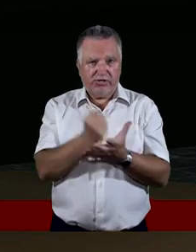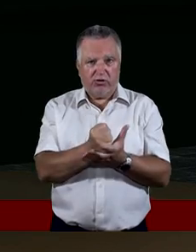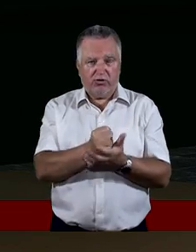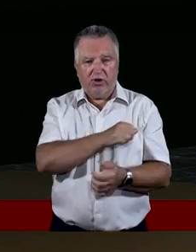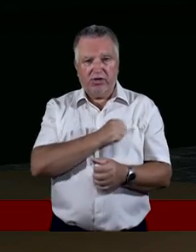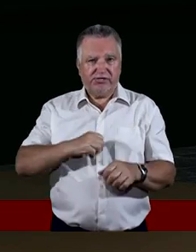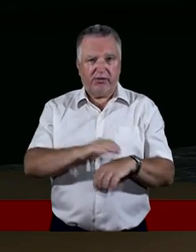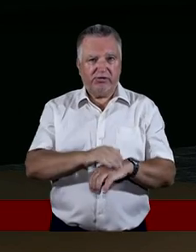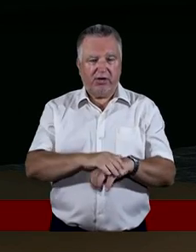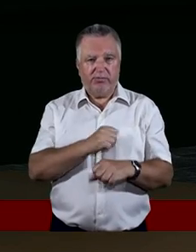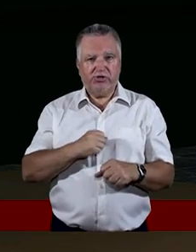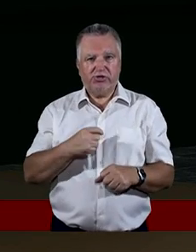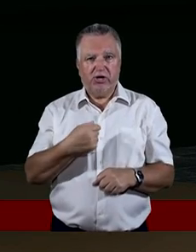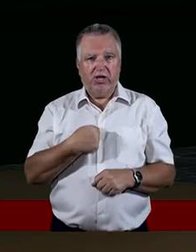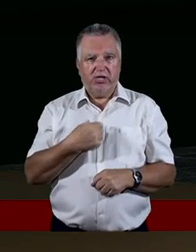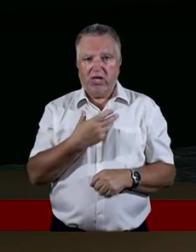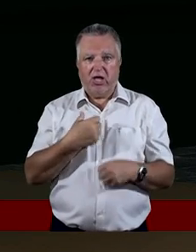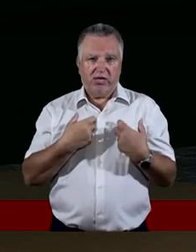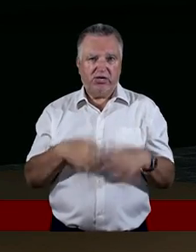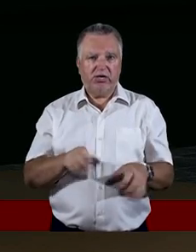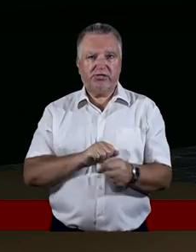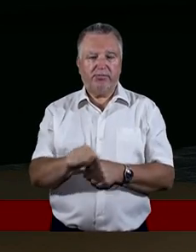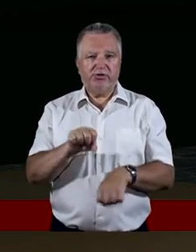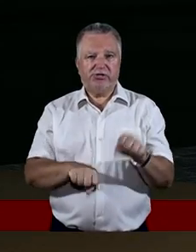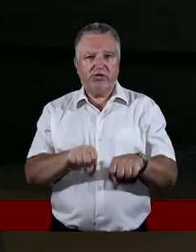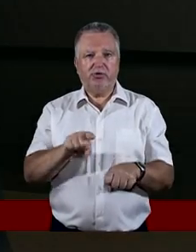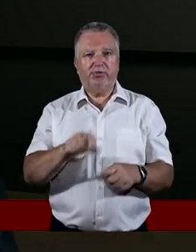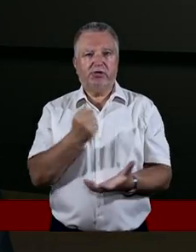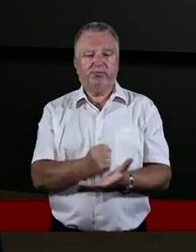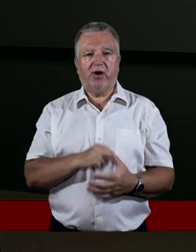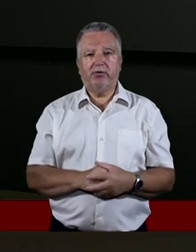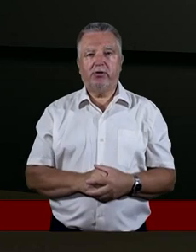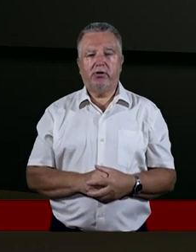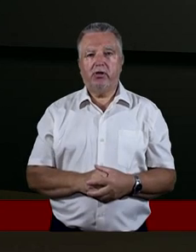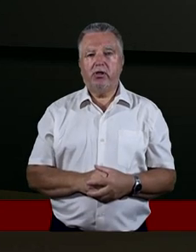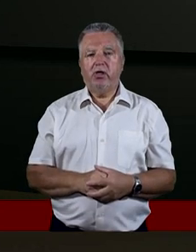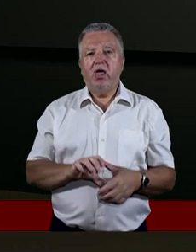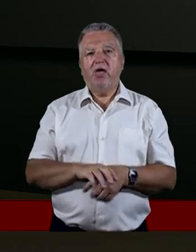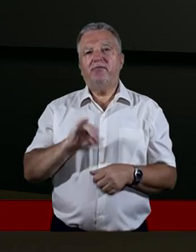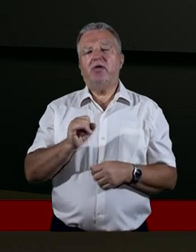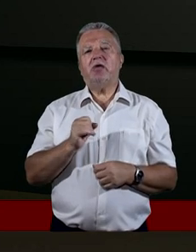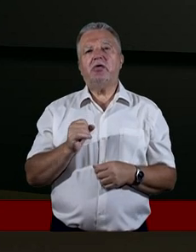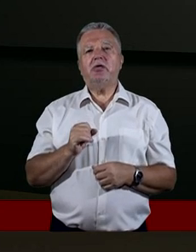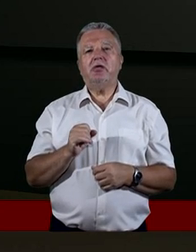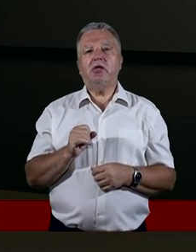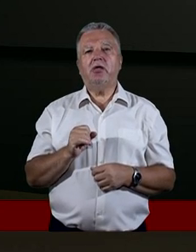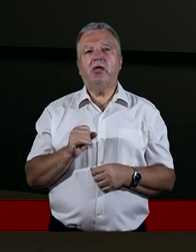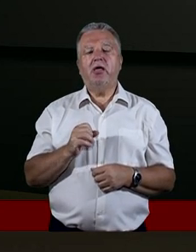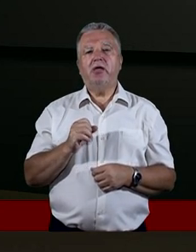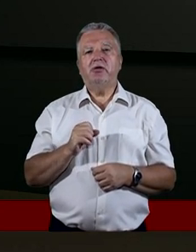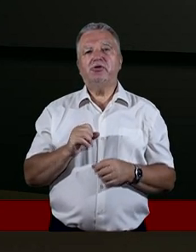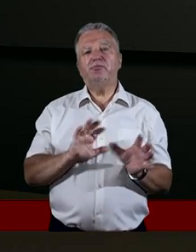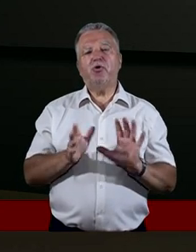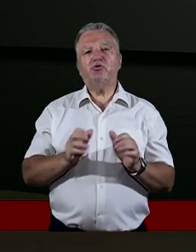się tym zajmijcie. Ja nie chcę być sędzią w tych sprawach. Dziękuję bardzo. Zwróćcie uwagę, w jakimś sensie Paweł ponosi pewne porażki.